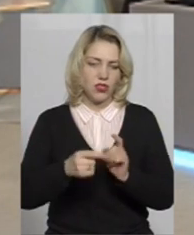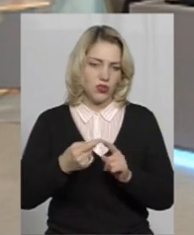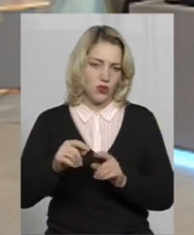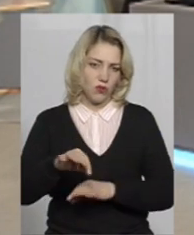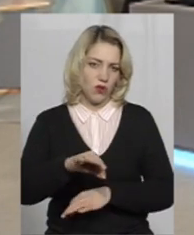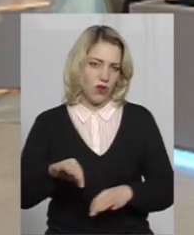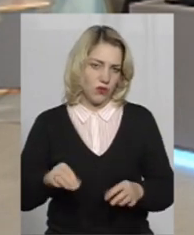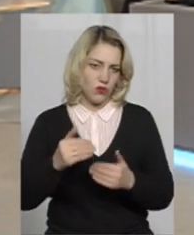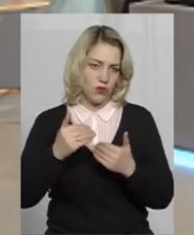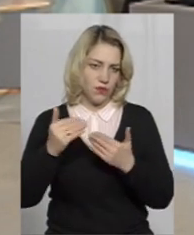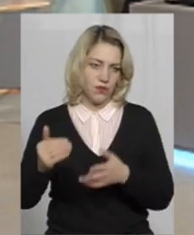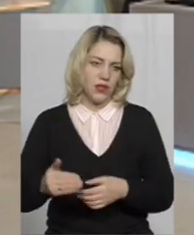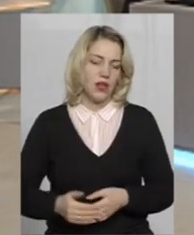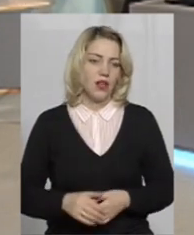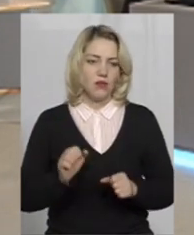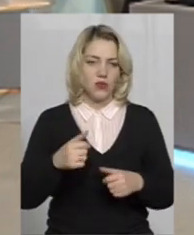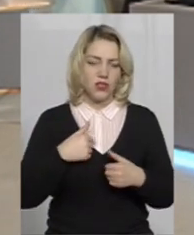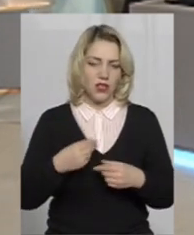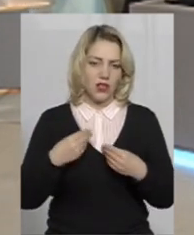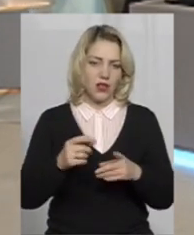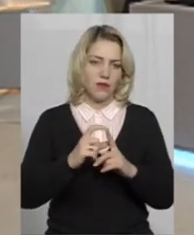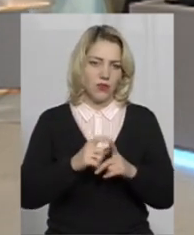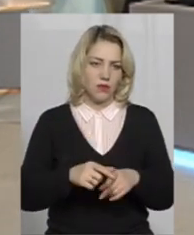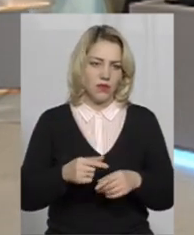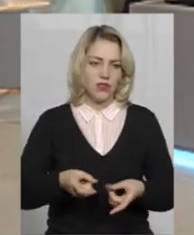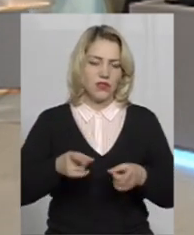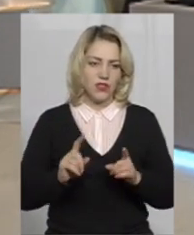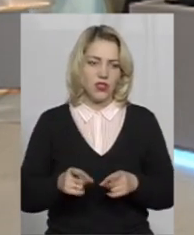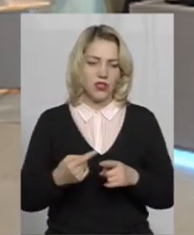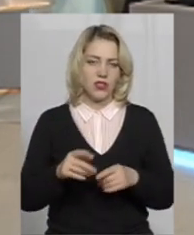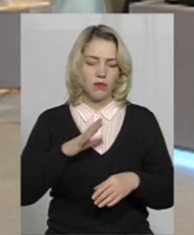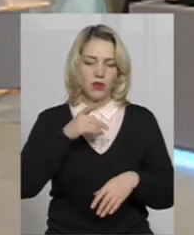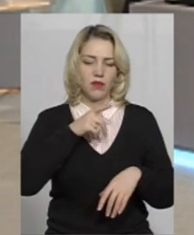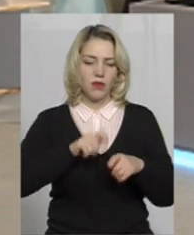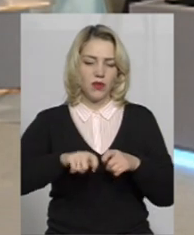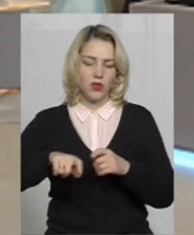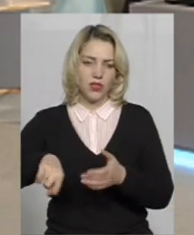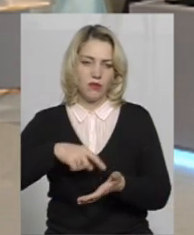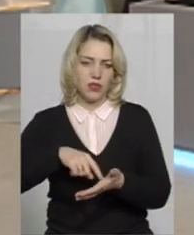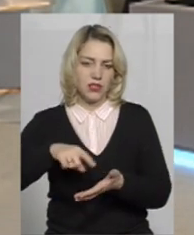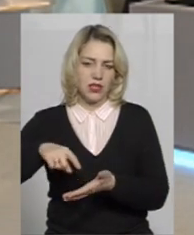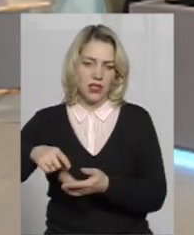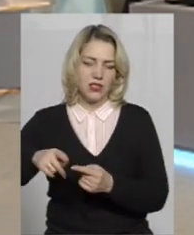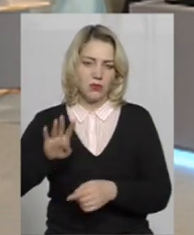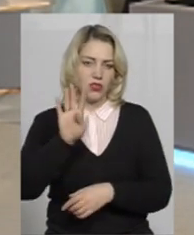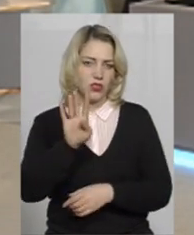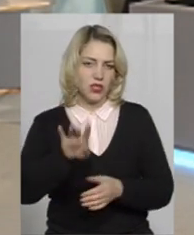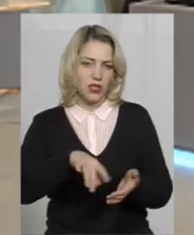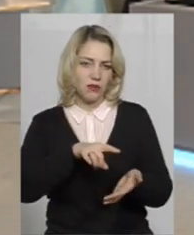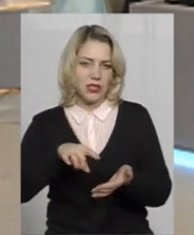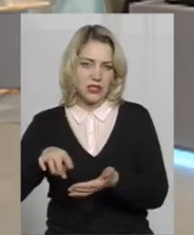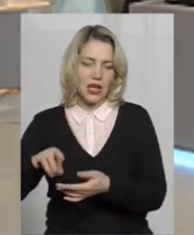проєкті? Можна я дам відповідь? Звичайно, спочатку це були пілотні міста, як ми вже сказали, чотири міста.